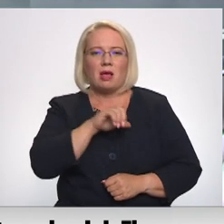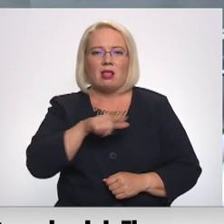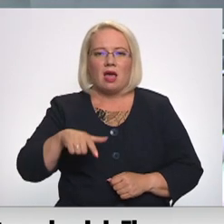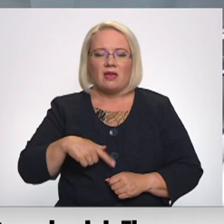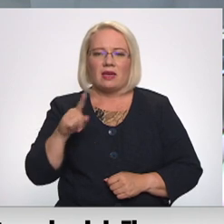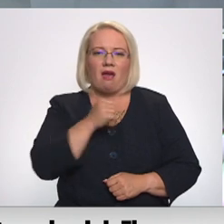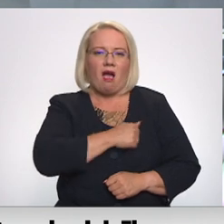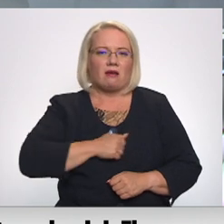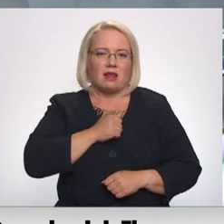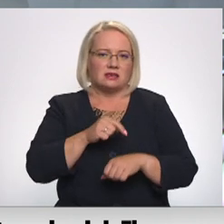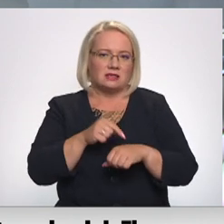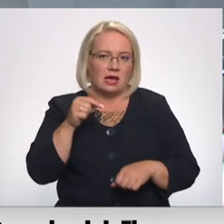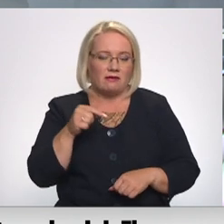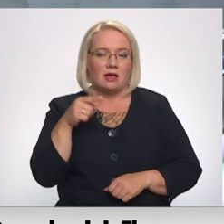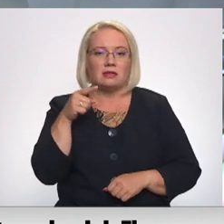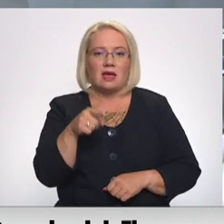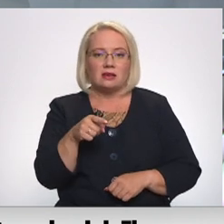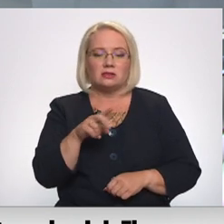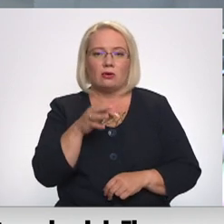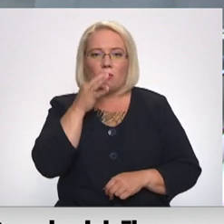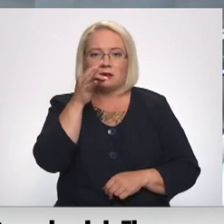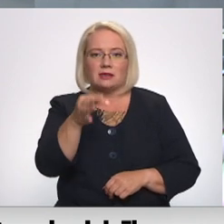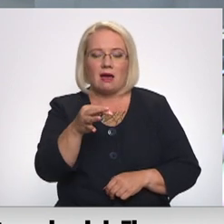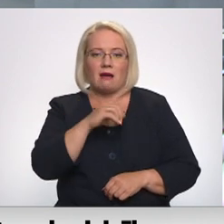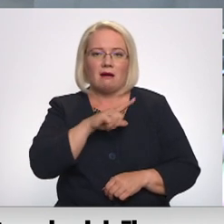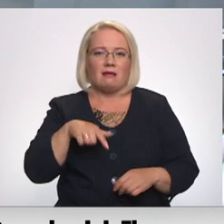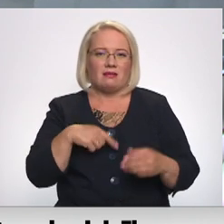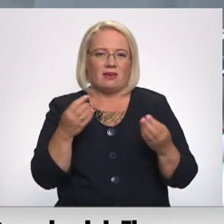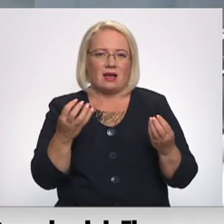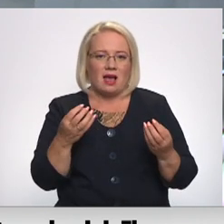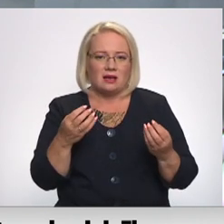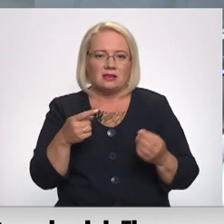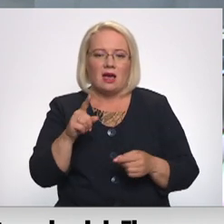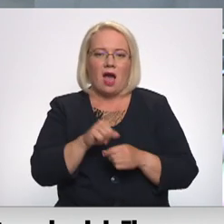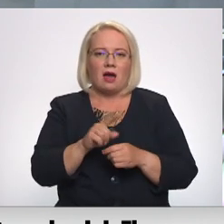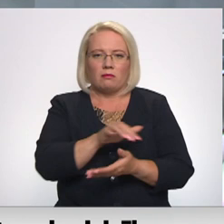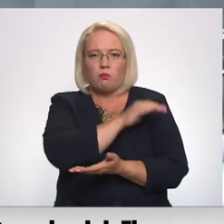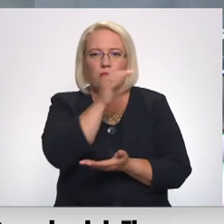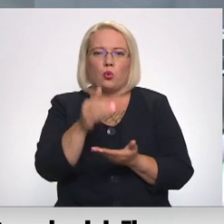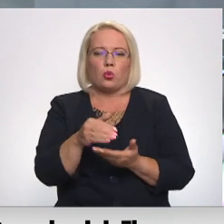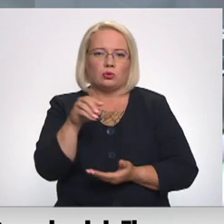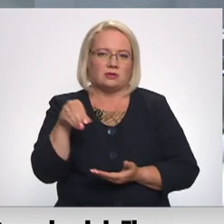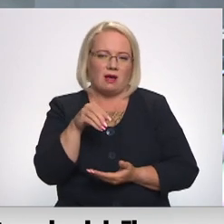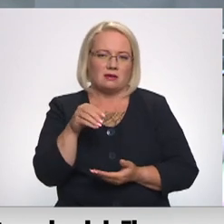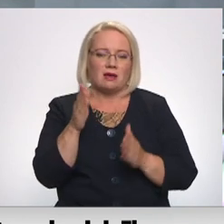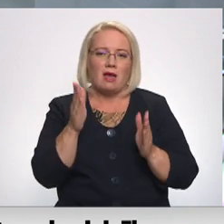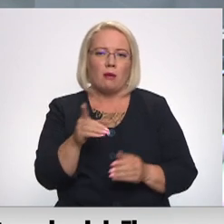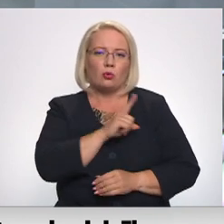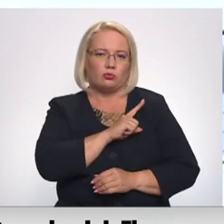agresīvi. Tātad tas, ko viņi saka, kā varētu teikt ar pudu sāles, uzmanīgi,